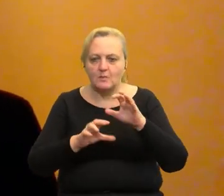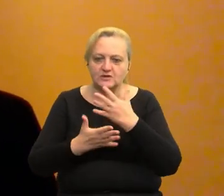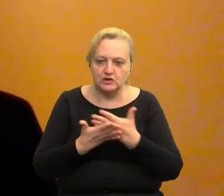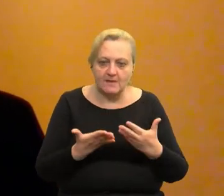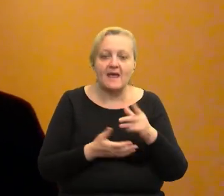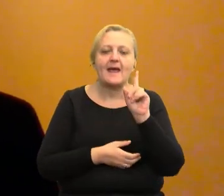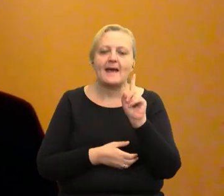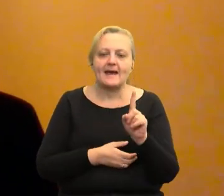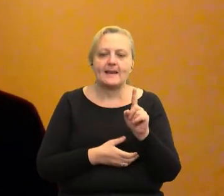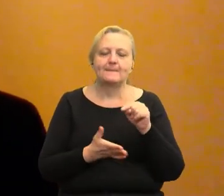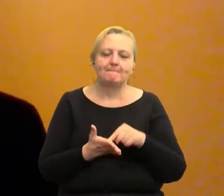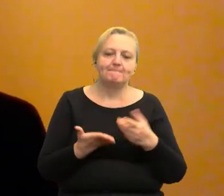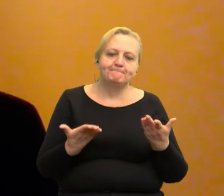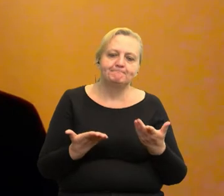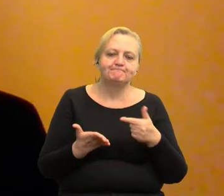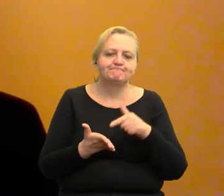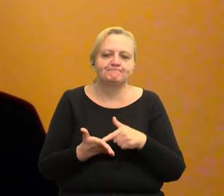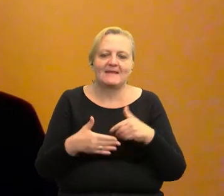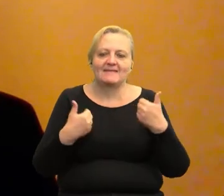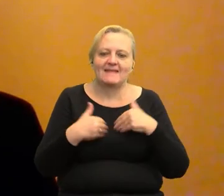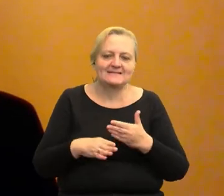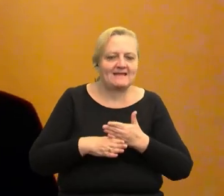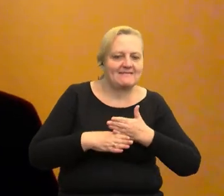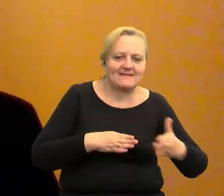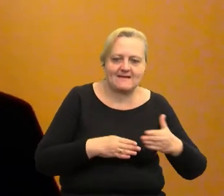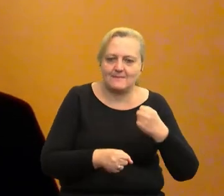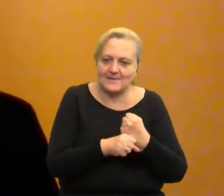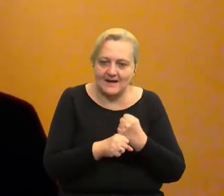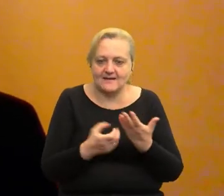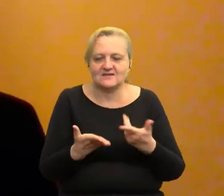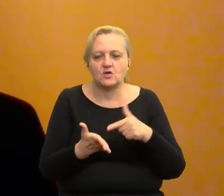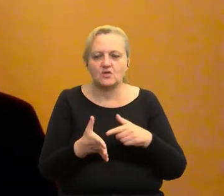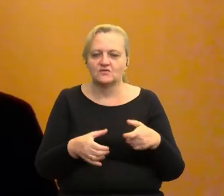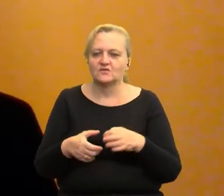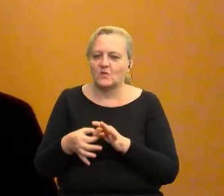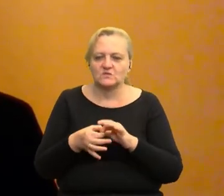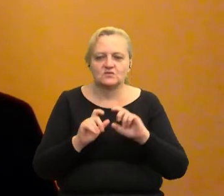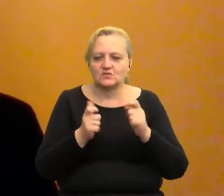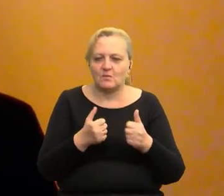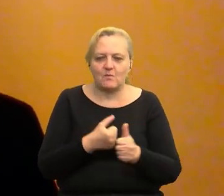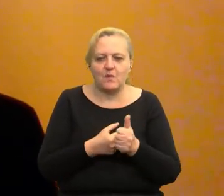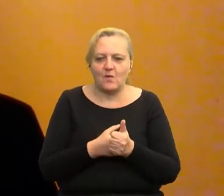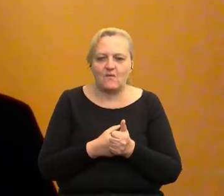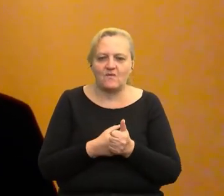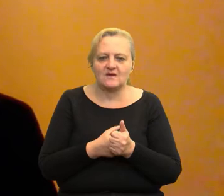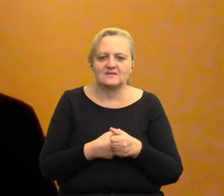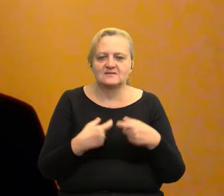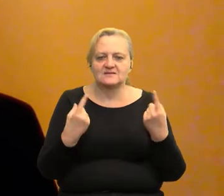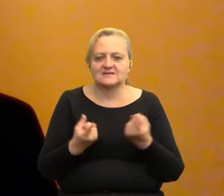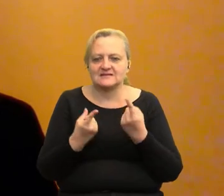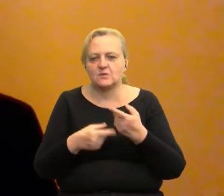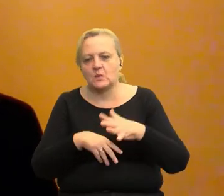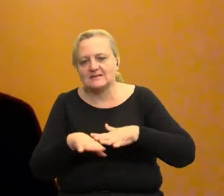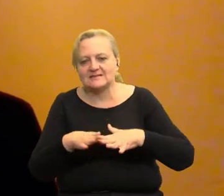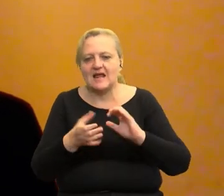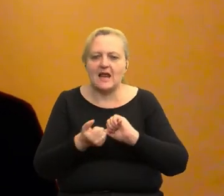ale nie chciały one przystąpić do dalszych prac. To było związane między innymi ze względów na jakąś sytuację zadowodową,